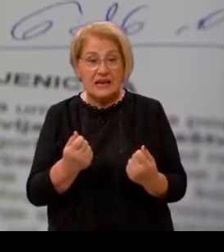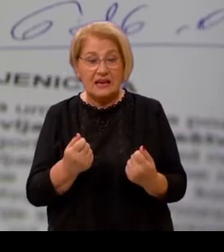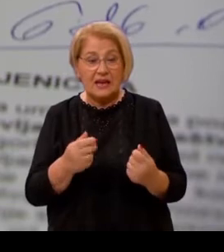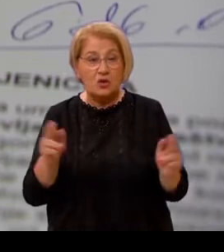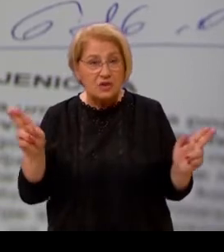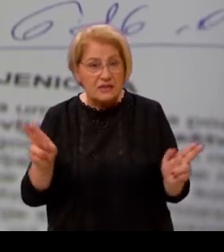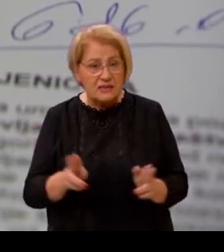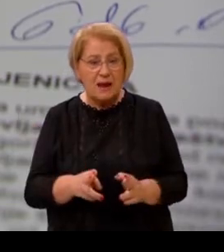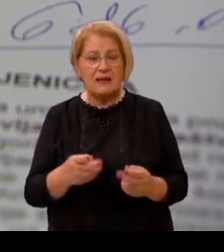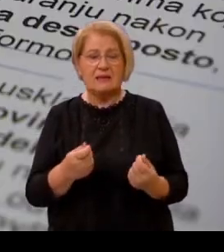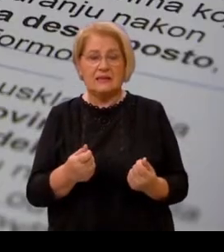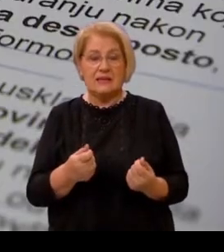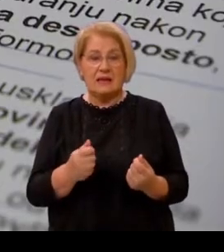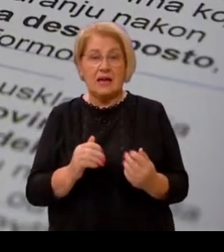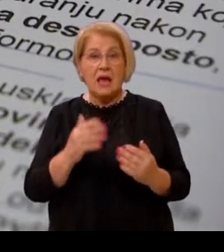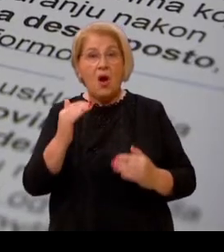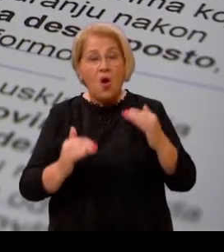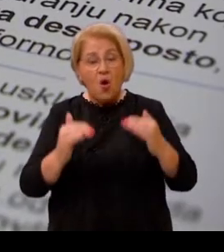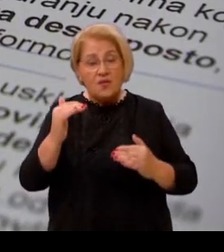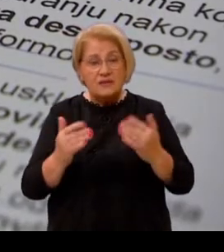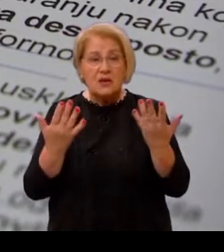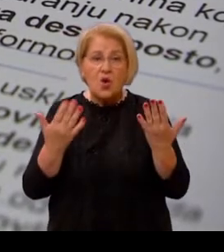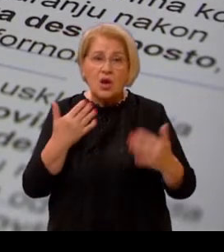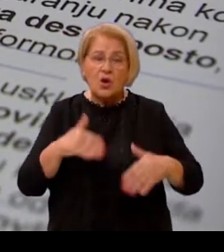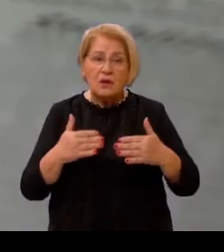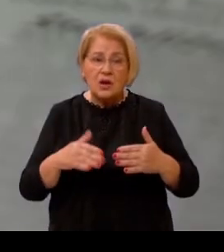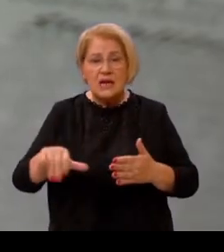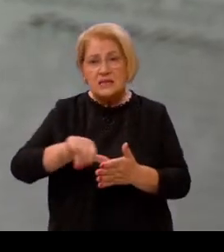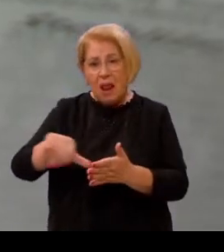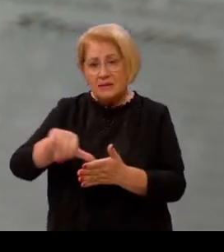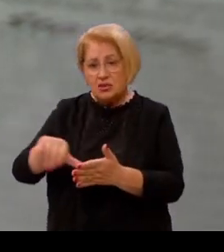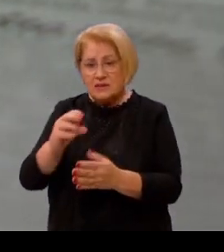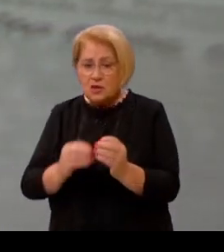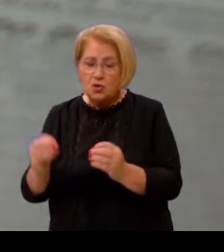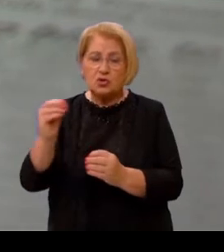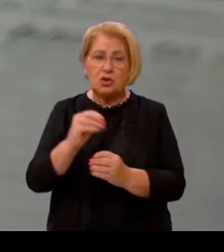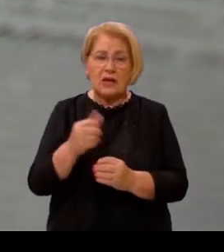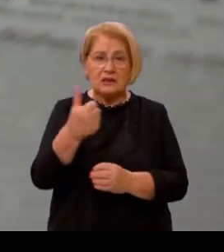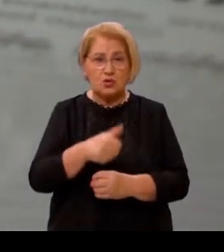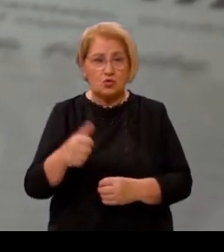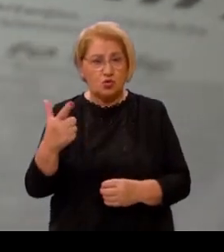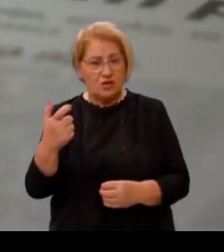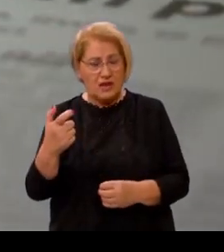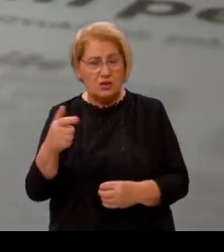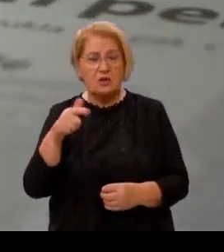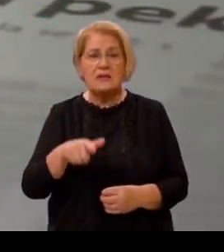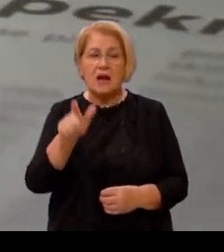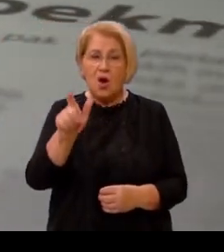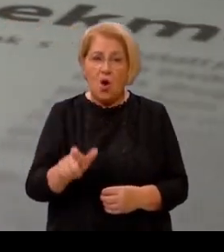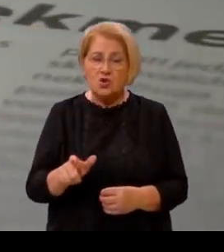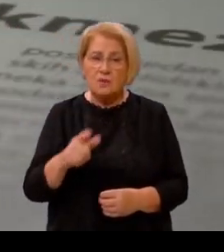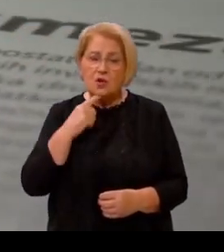se smanjuju cijene. Prema visini mirovine isplatiće se i jednokratni dodatak uz mirovine. 1200 za ove